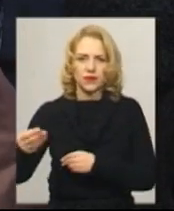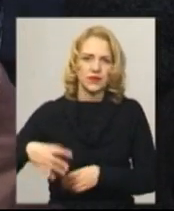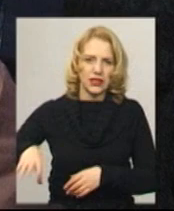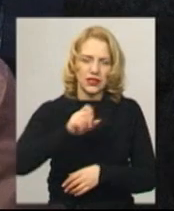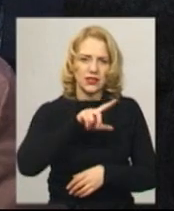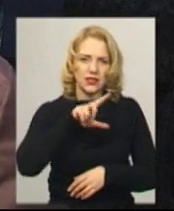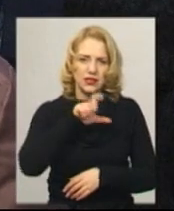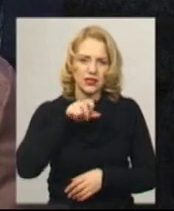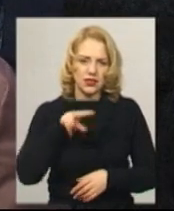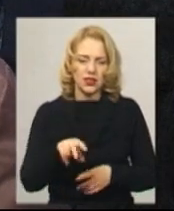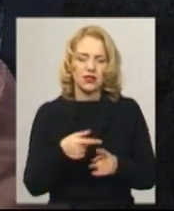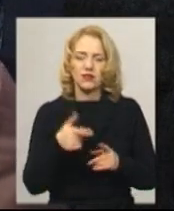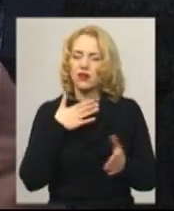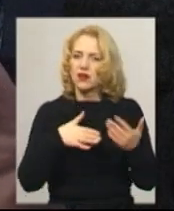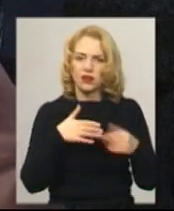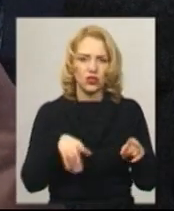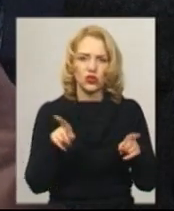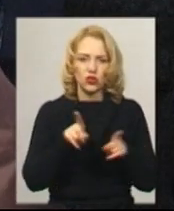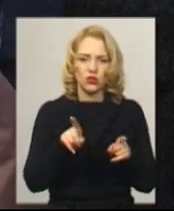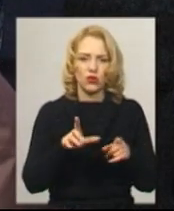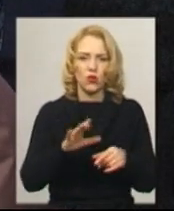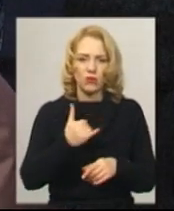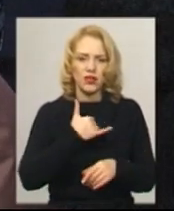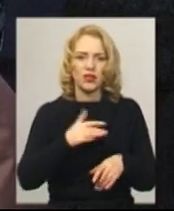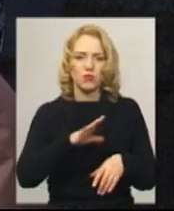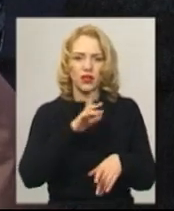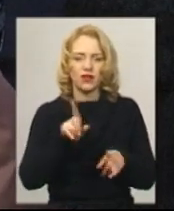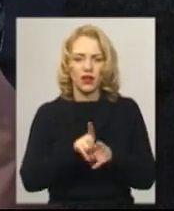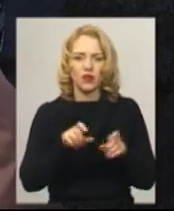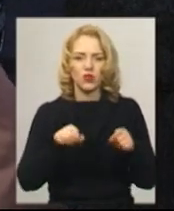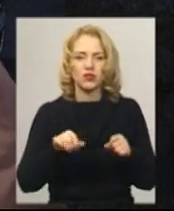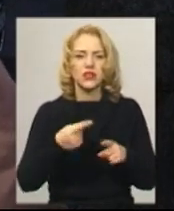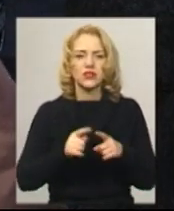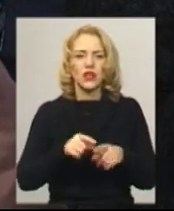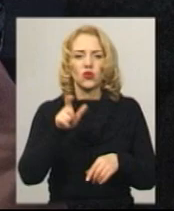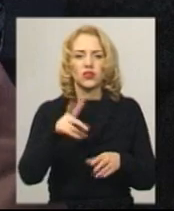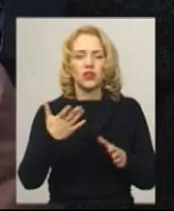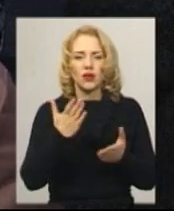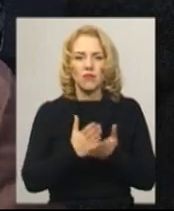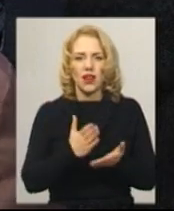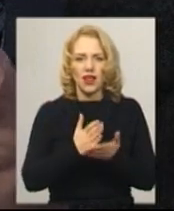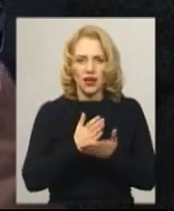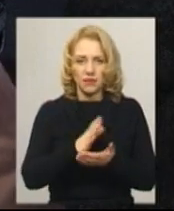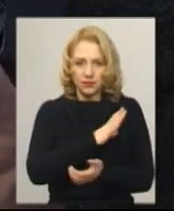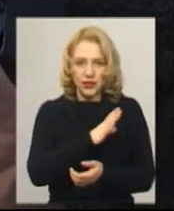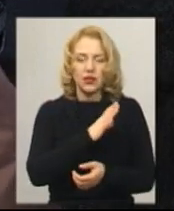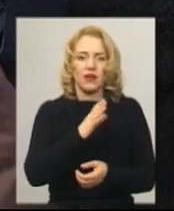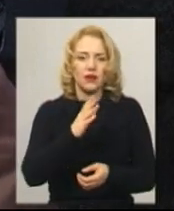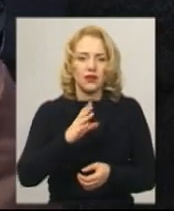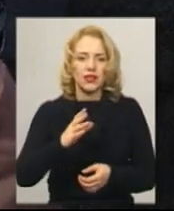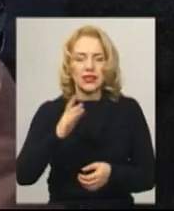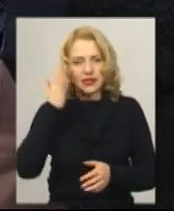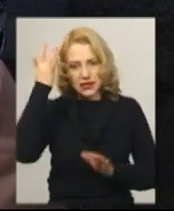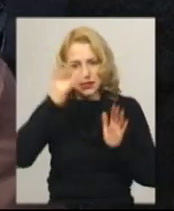можливість і думаю, що це людина, яка мала високі цілі. І думаю, ці цілі, якісь